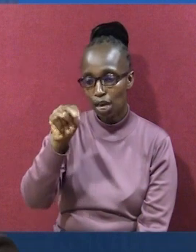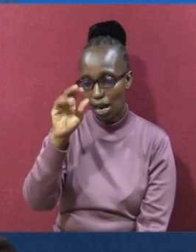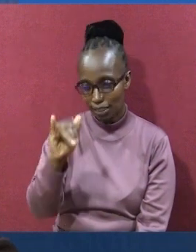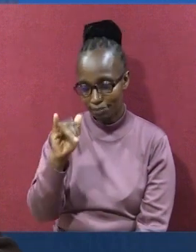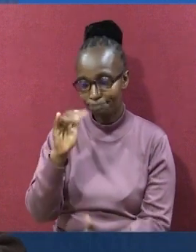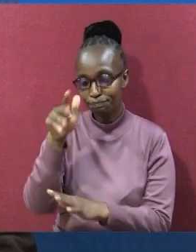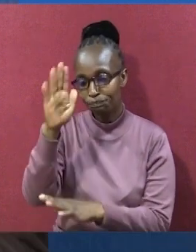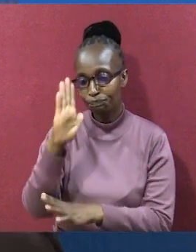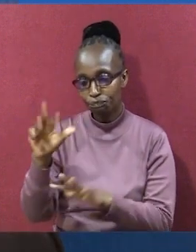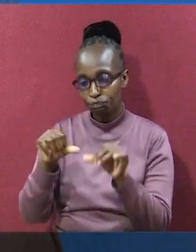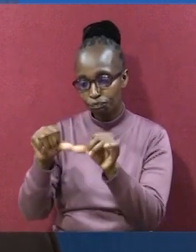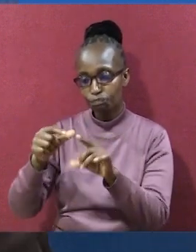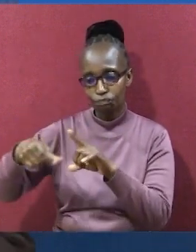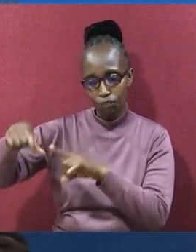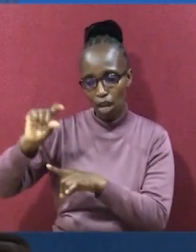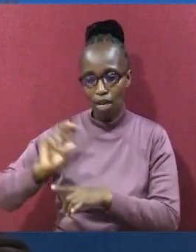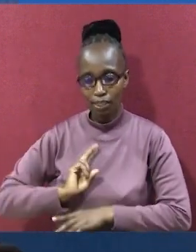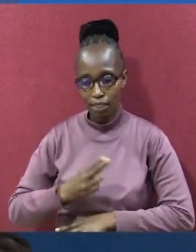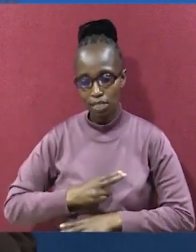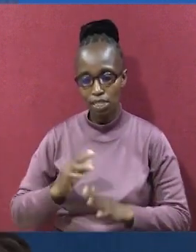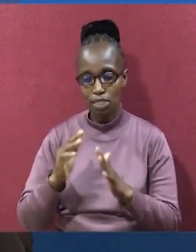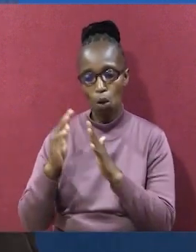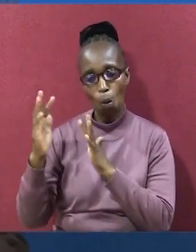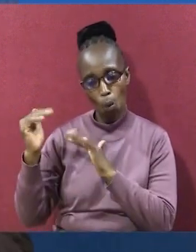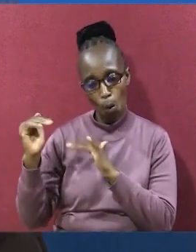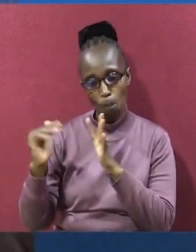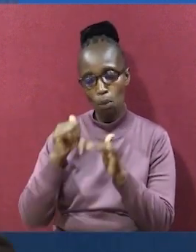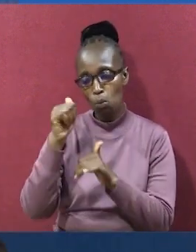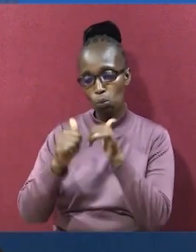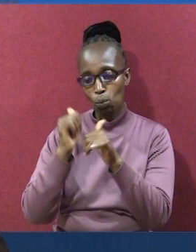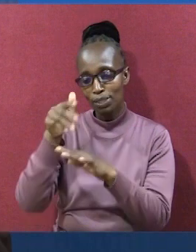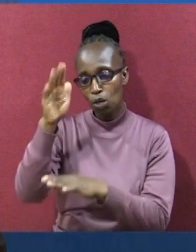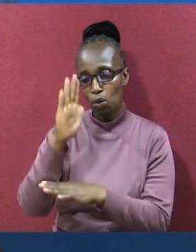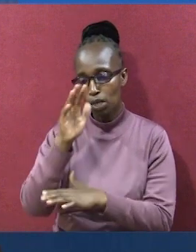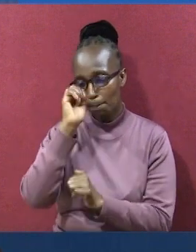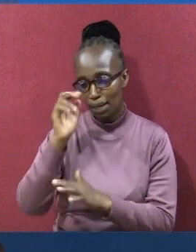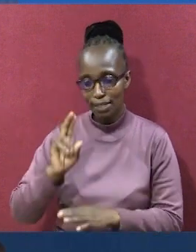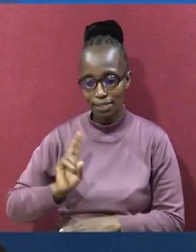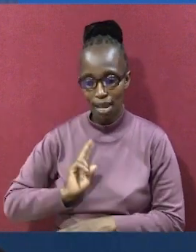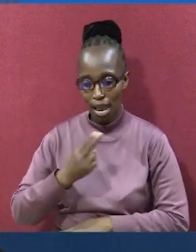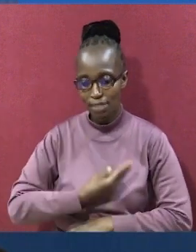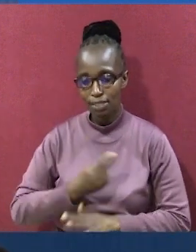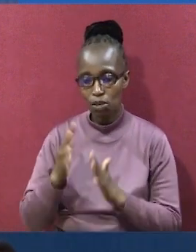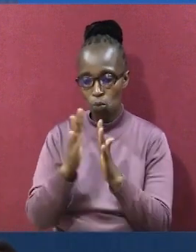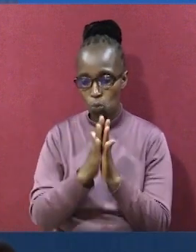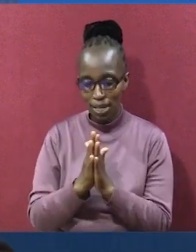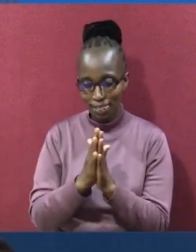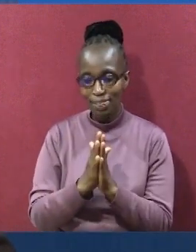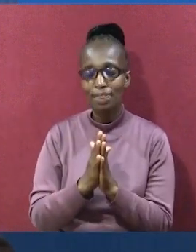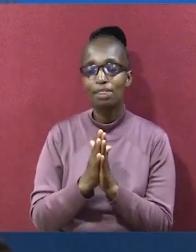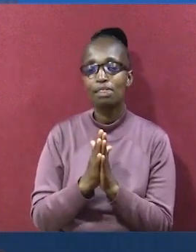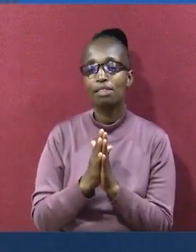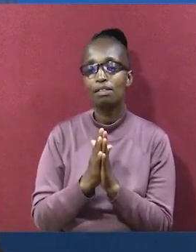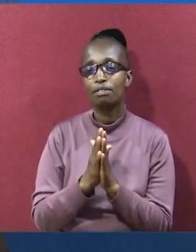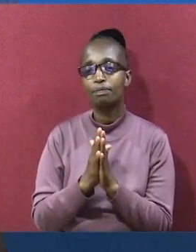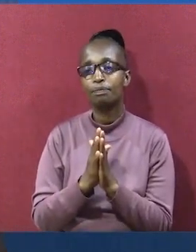hakaweze kuendelina na kutuongezia matumaini. Kupitia neno la mwenyezi mungu. Ambalo mungu hameombariki nalo. Kwa